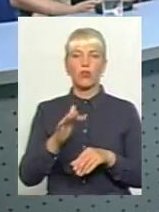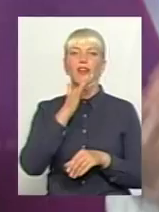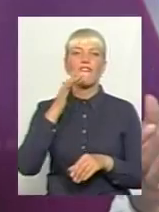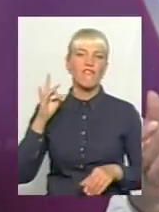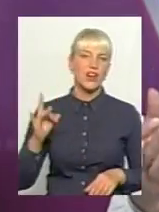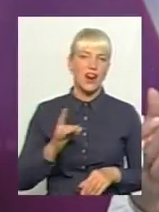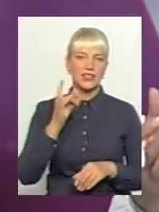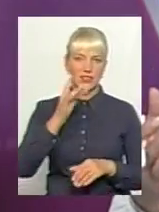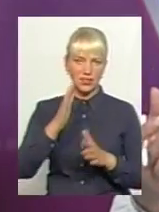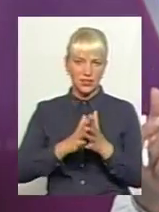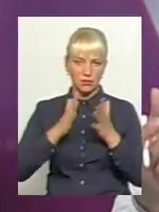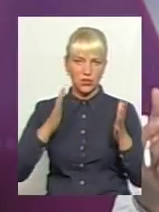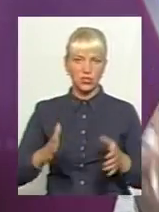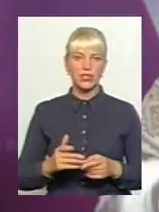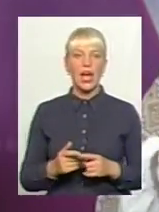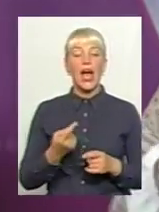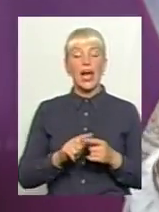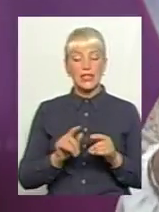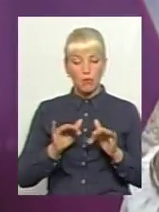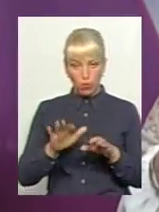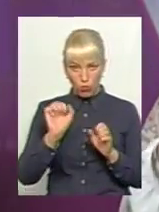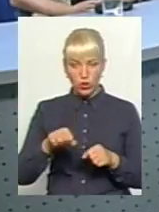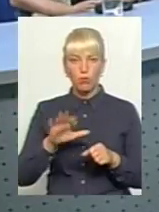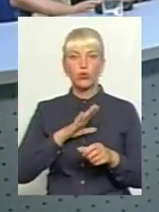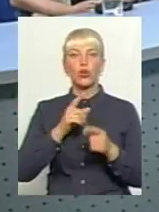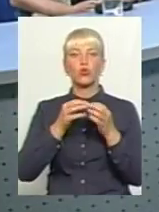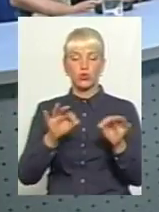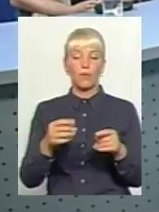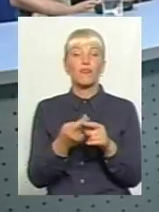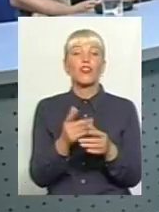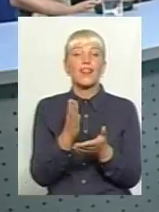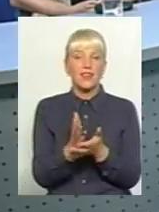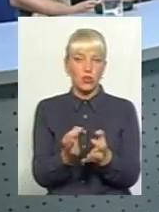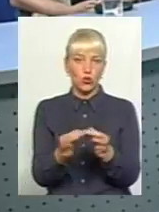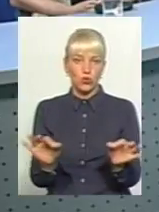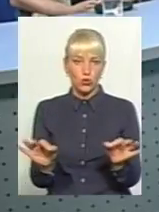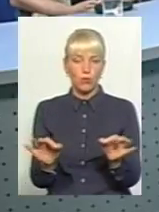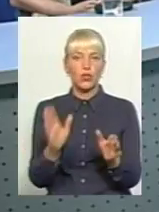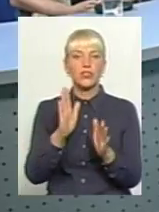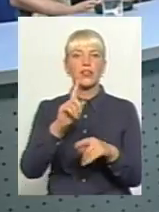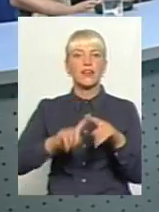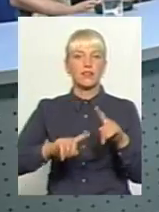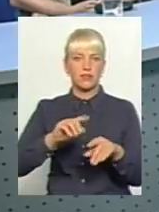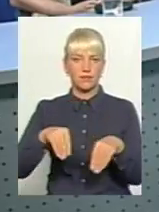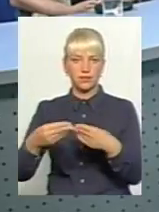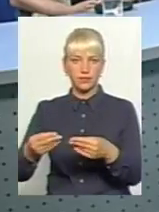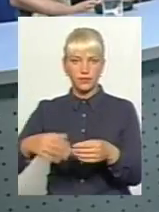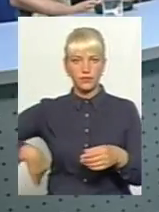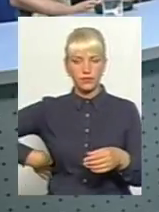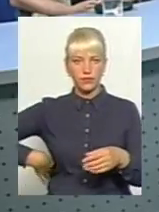процедура може бути доступною? Не є доступною. Гаразд. Тоді можемо сказати, що реформу медицини, про яку так